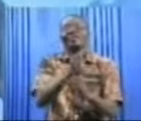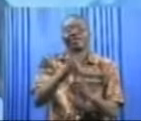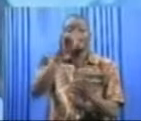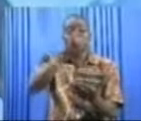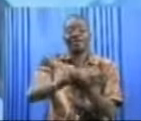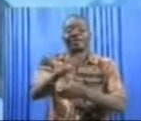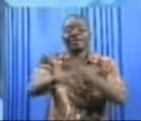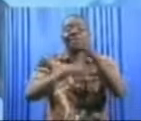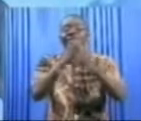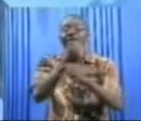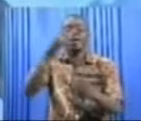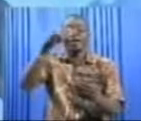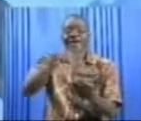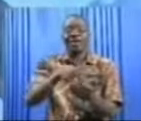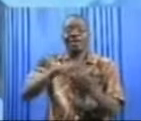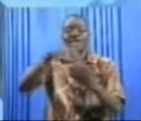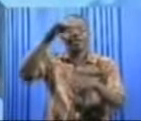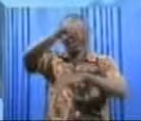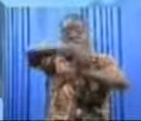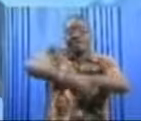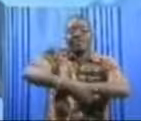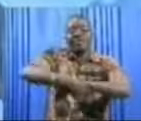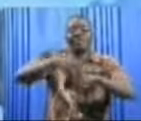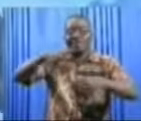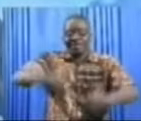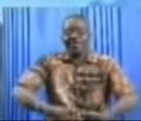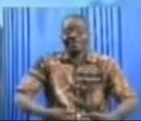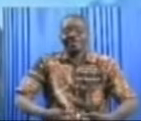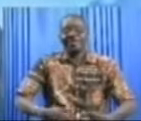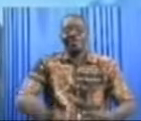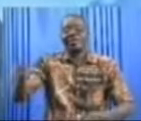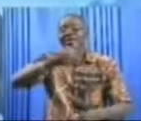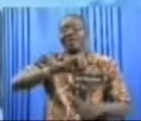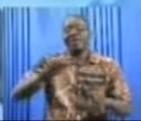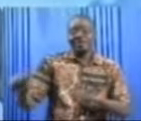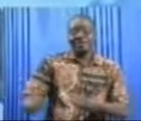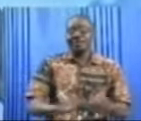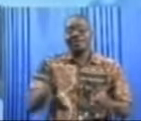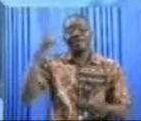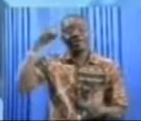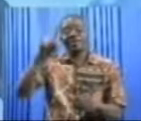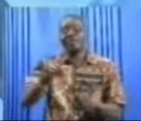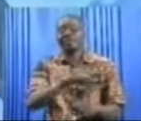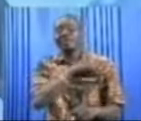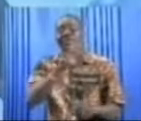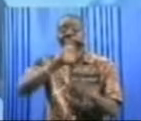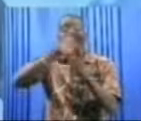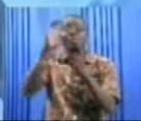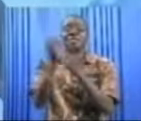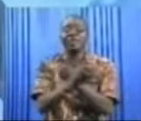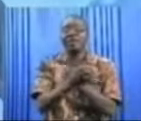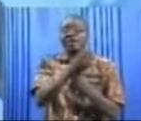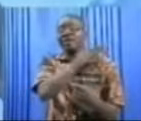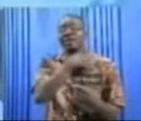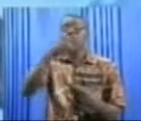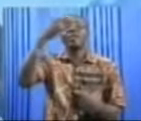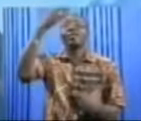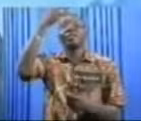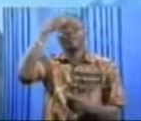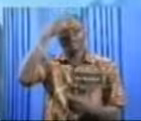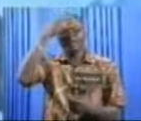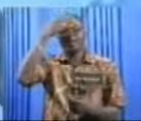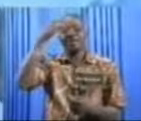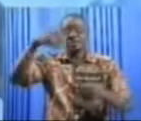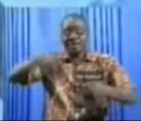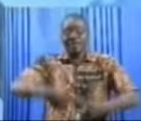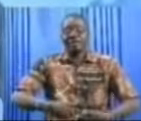encore leur nuit de la jeunesse. Au menu, vous avez des animations culturelles, certes, mais aussi des gestes de reconnaissance. La